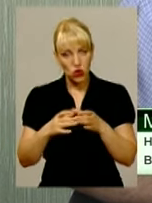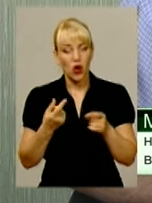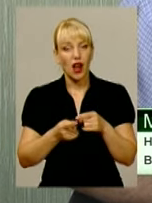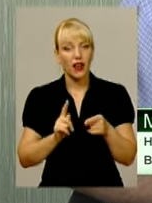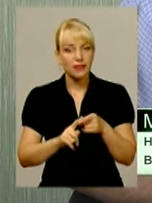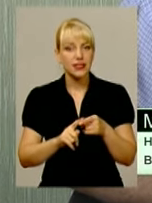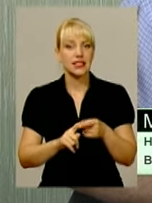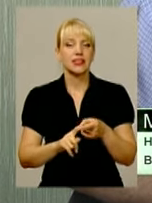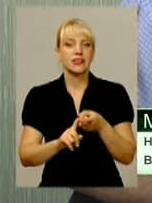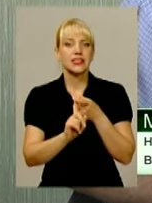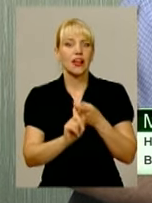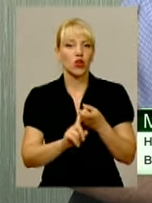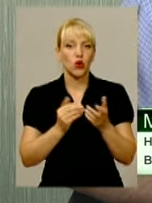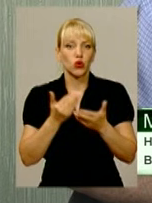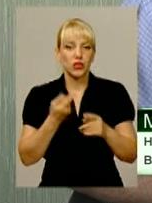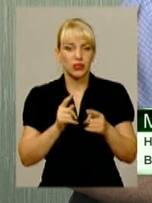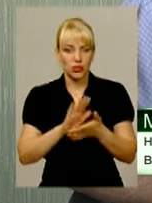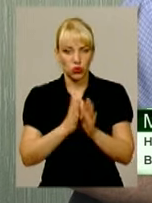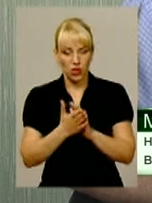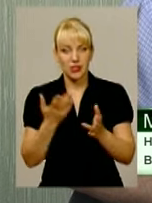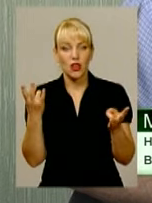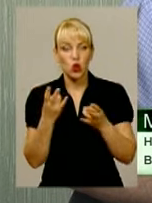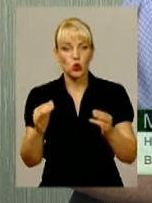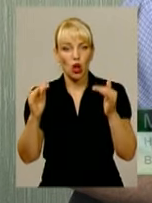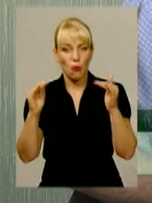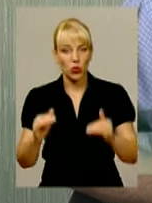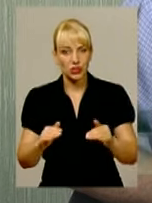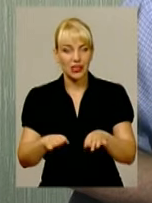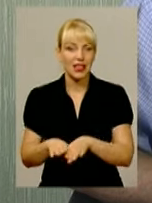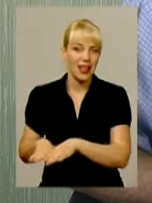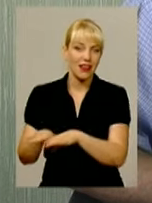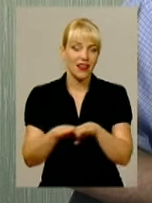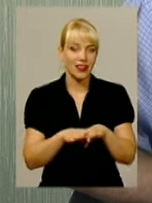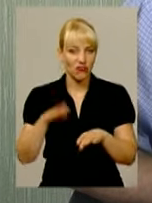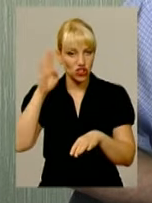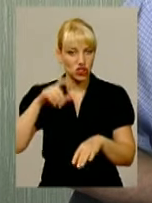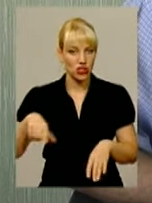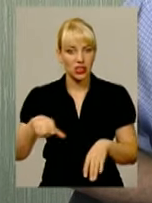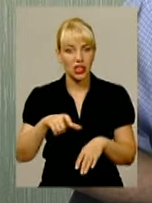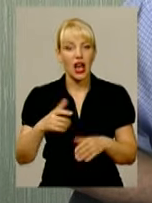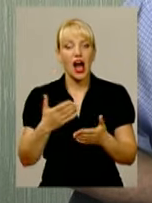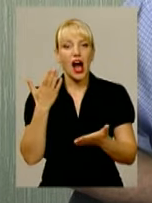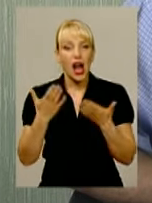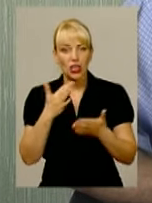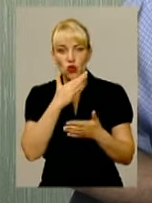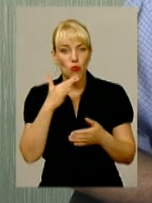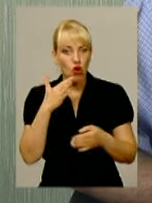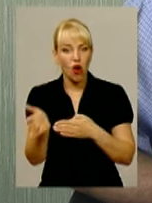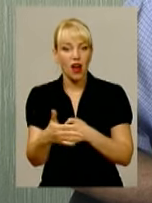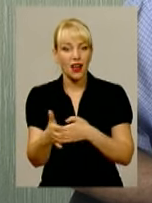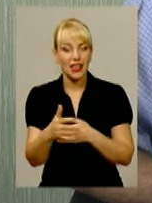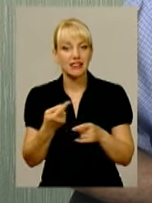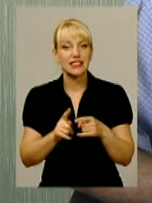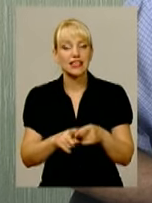треба рівень води в ставку. А якщо нормальний хазяїн і велика плотність зариблення, це